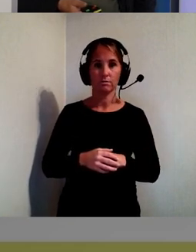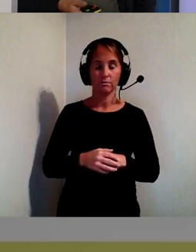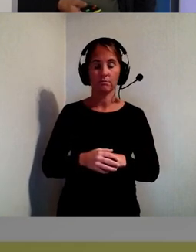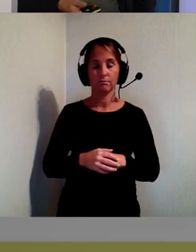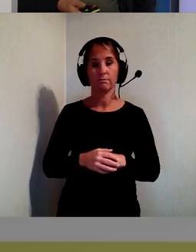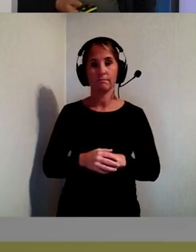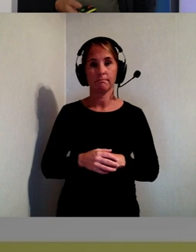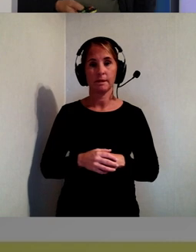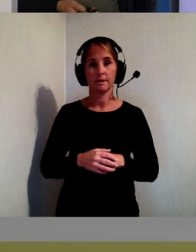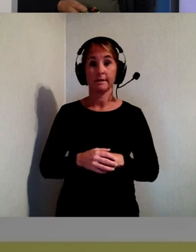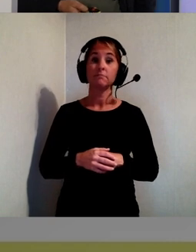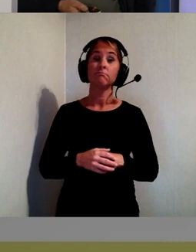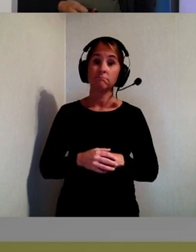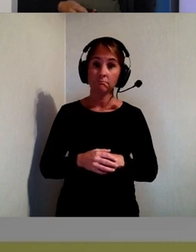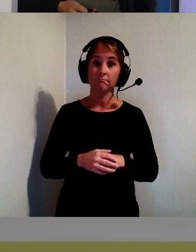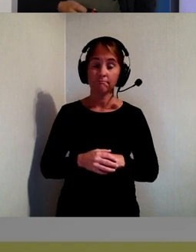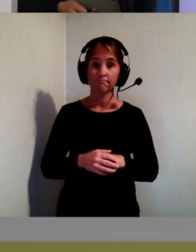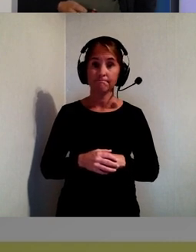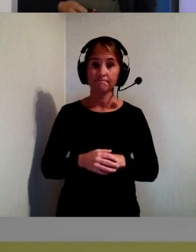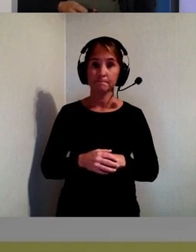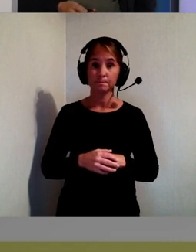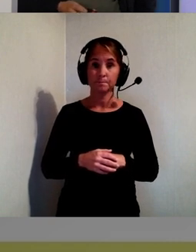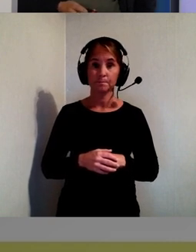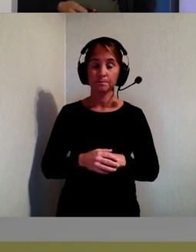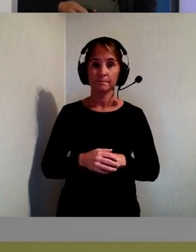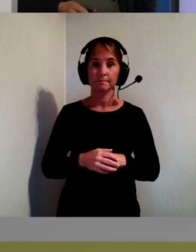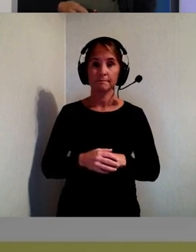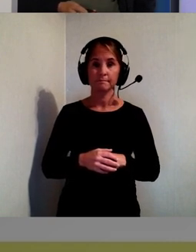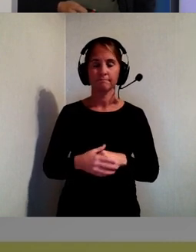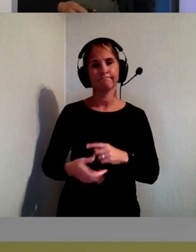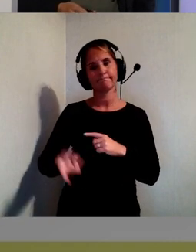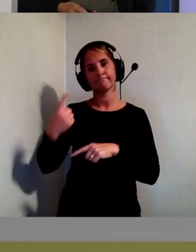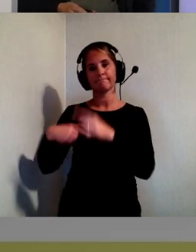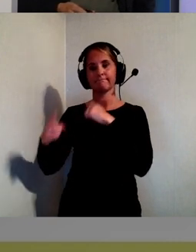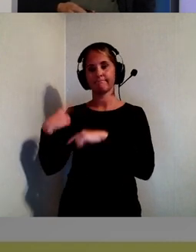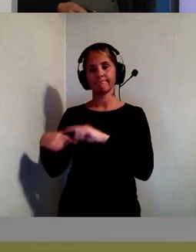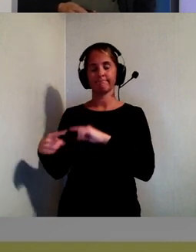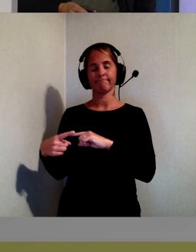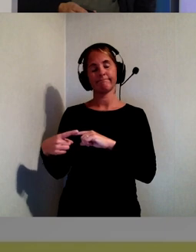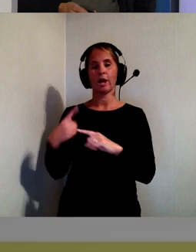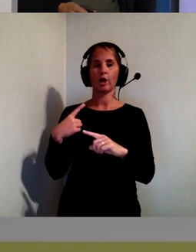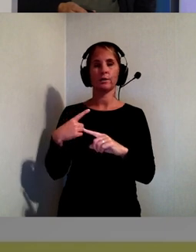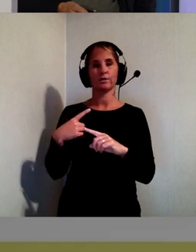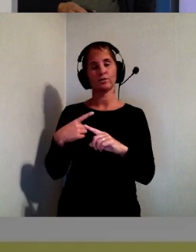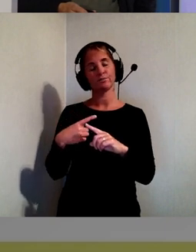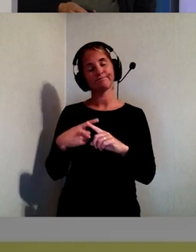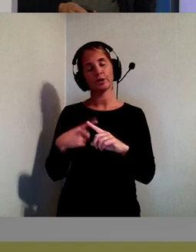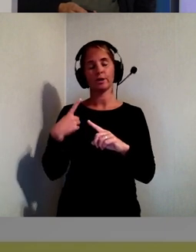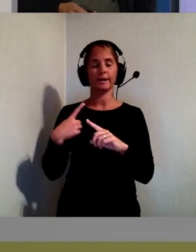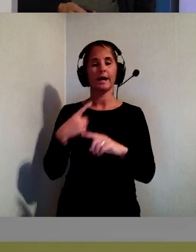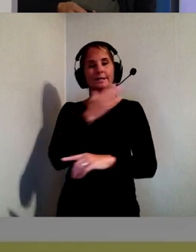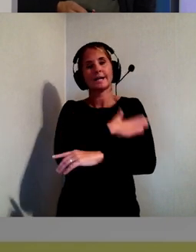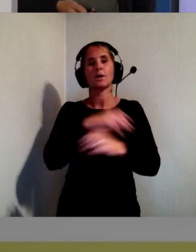Men om du tar och pratar om de här definierade produkterna och tjänsterna som Per har pratat om